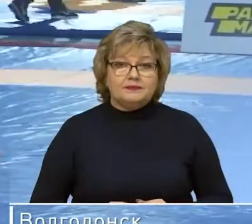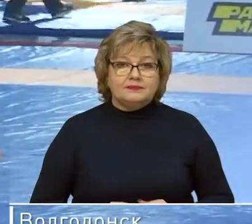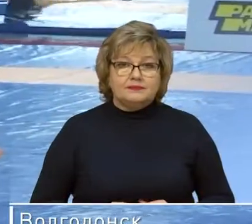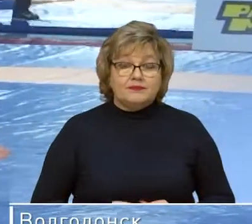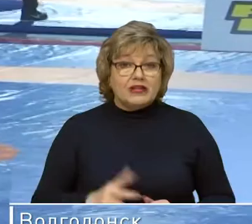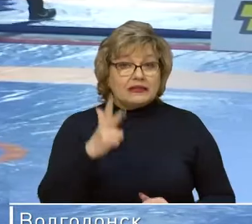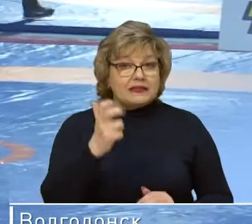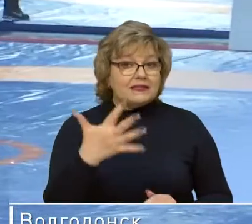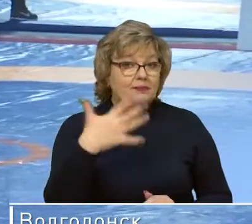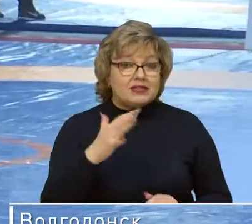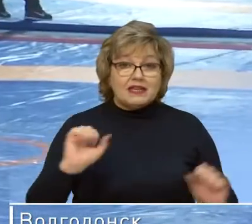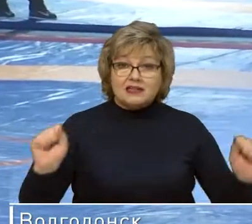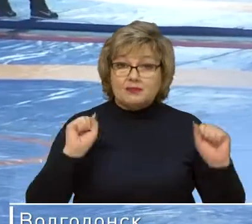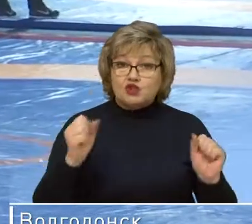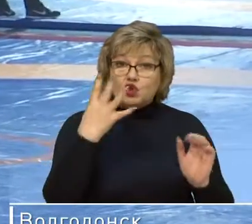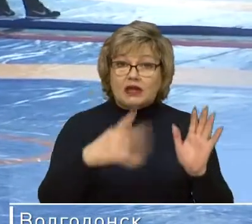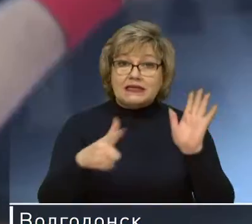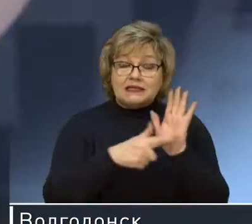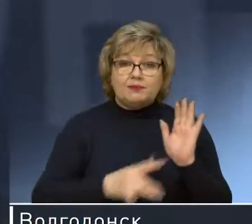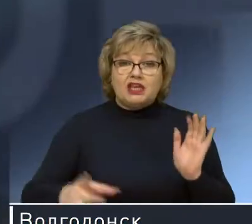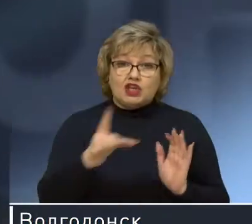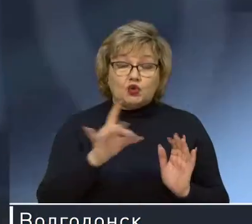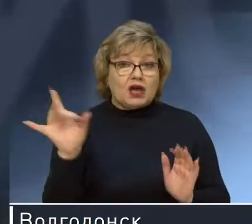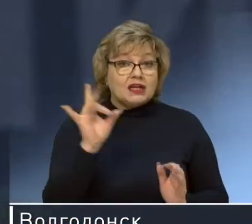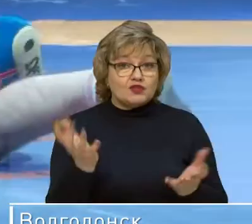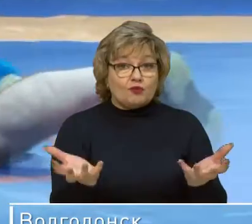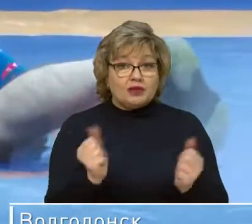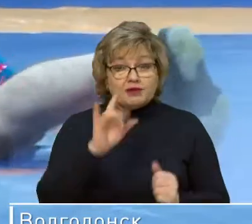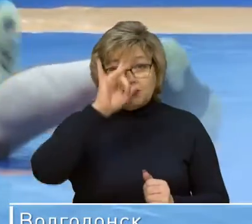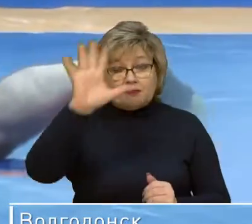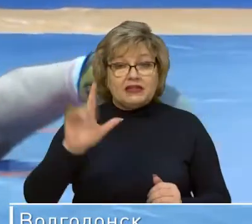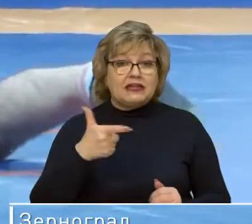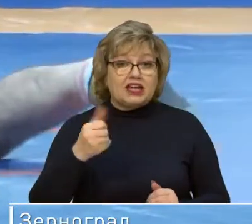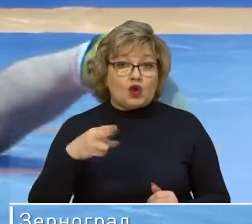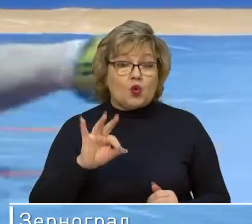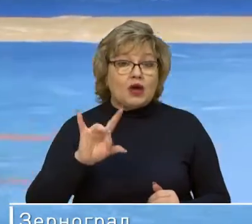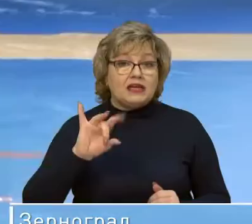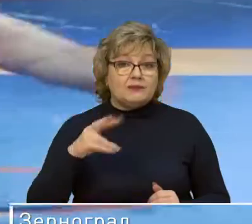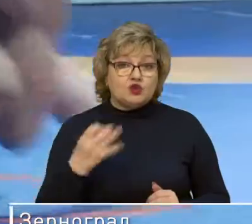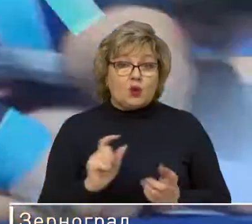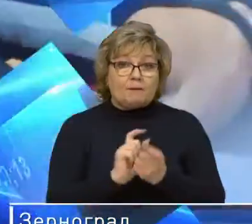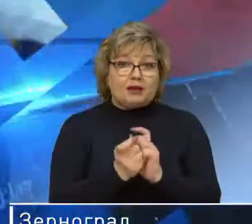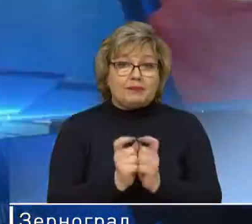350 спортсменов из 47 регионов. Ростов принимает чемпионат по греко-римской борьбе.